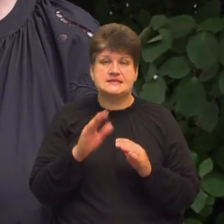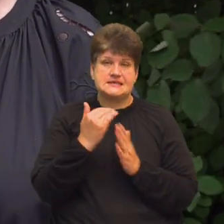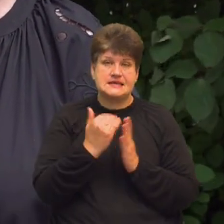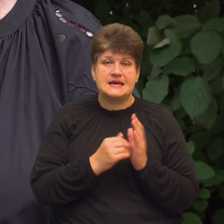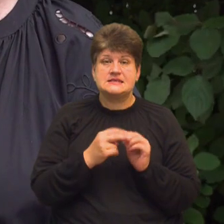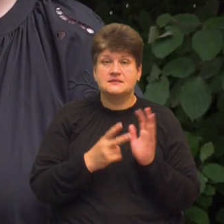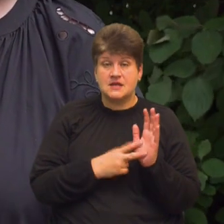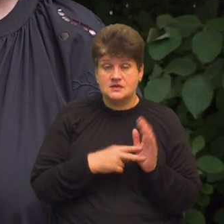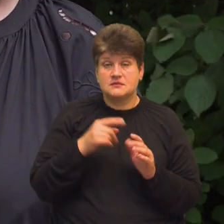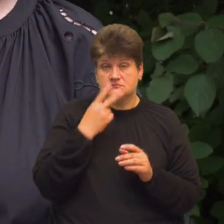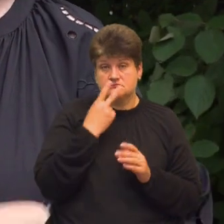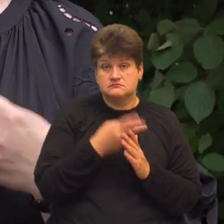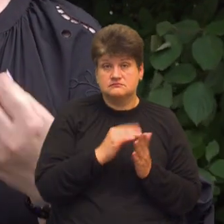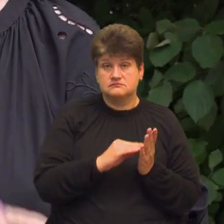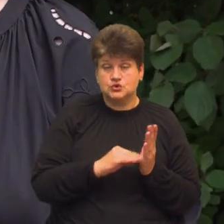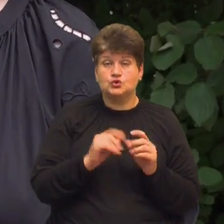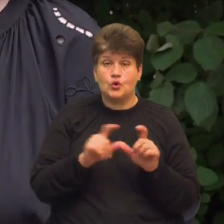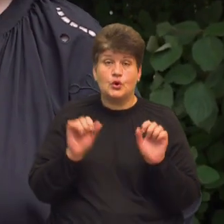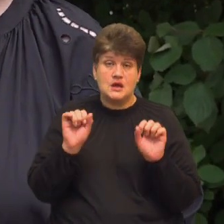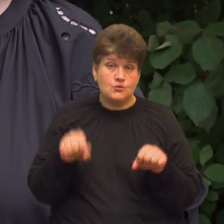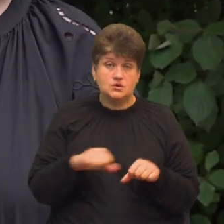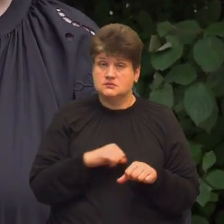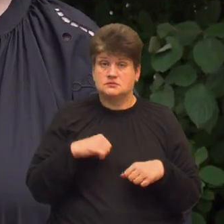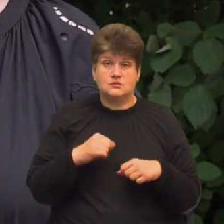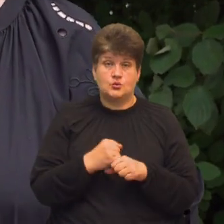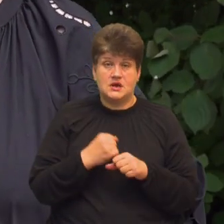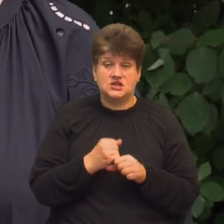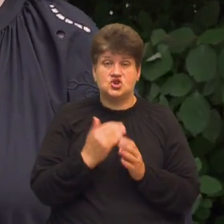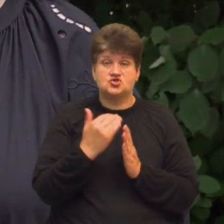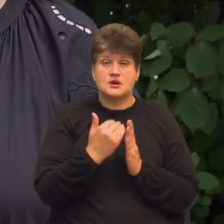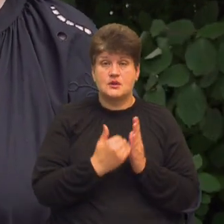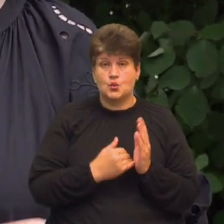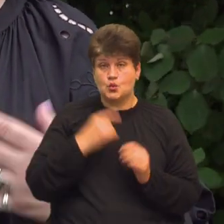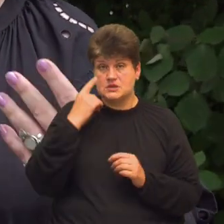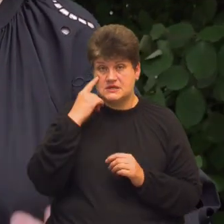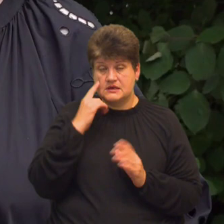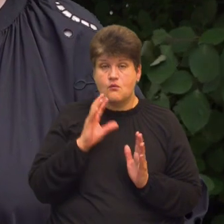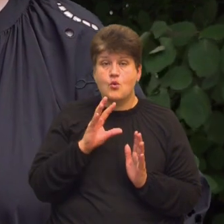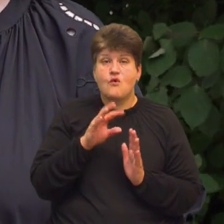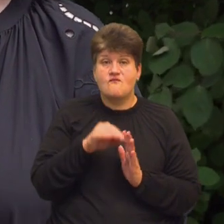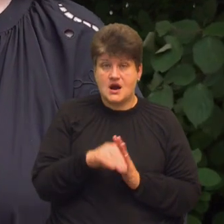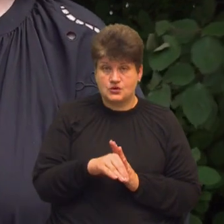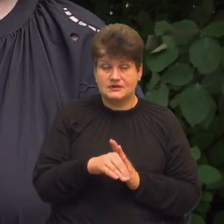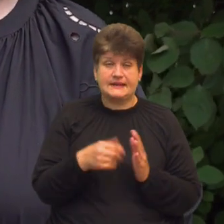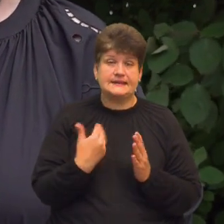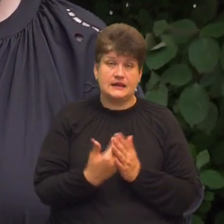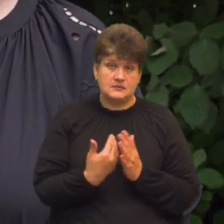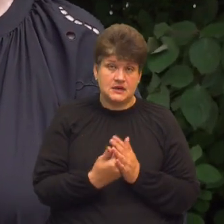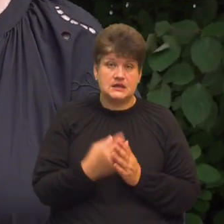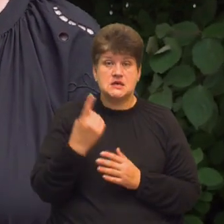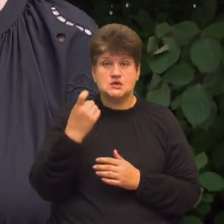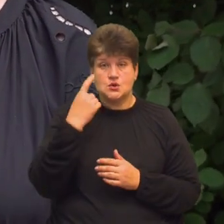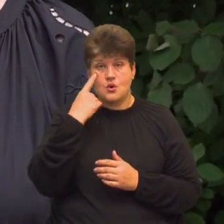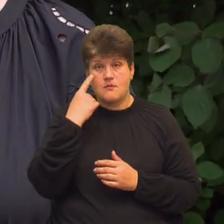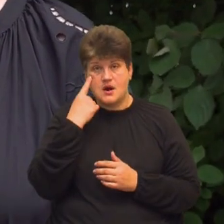може розробляти власну шкалу оцінювання, тобто запроваджувати, наприклад, 100-бальну,